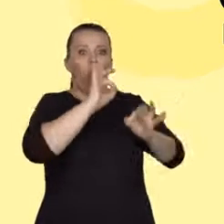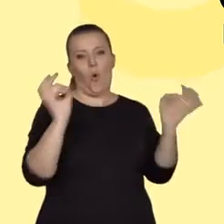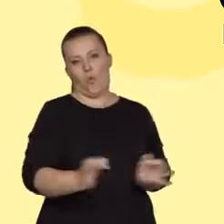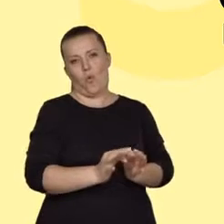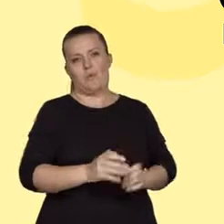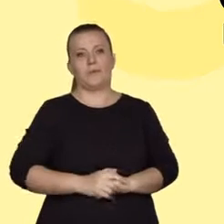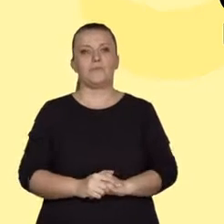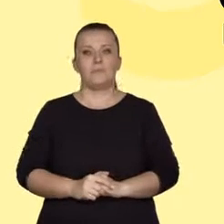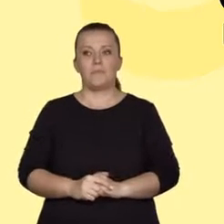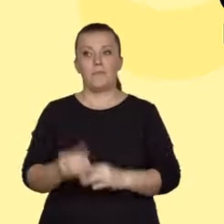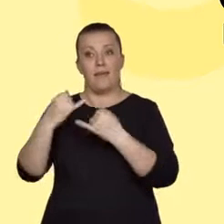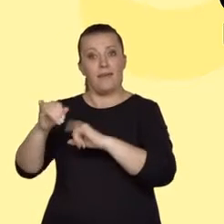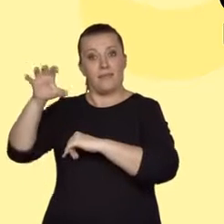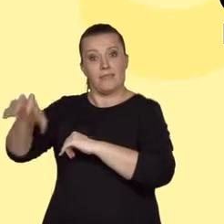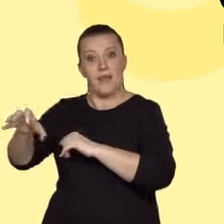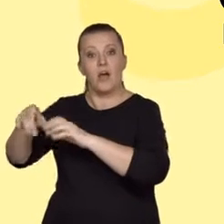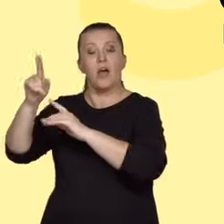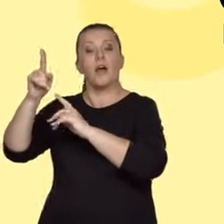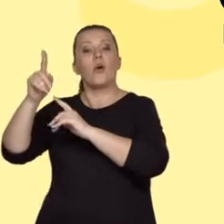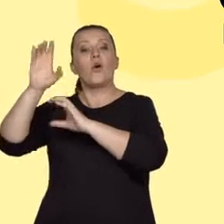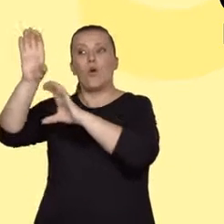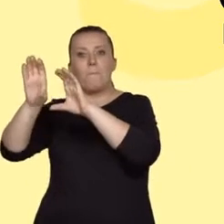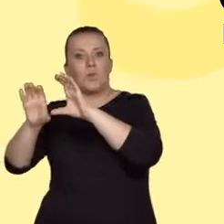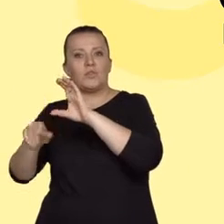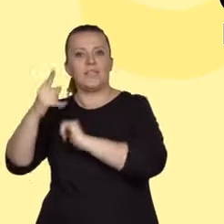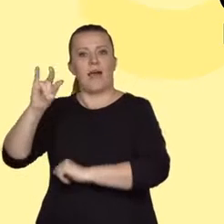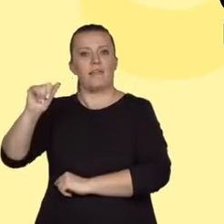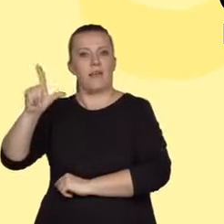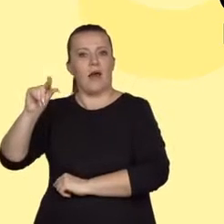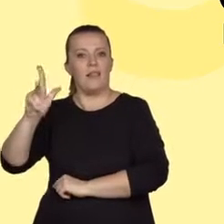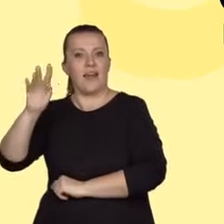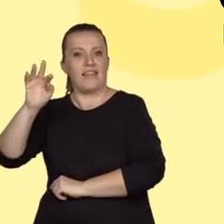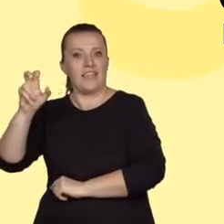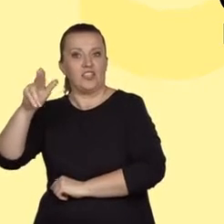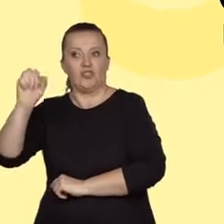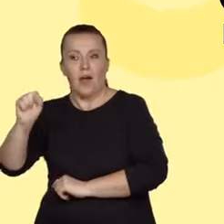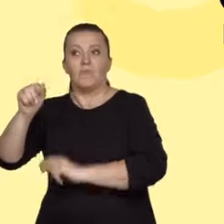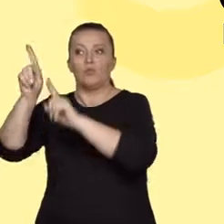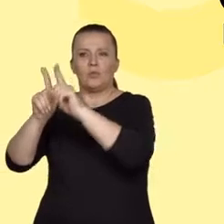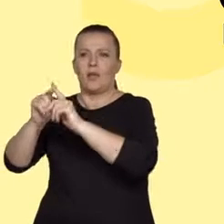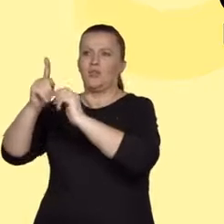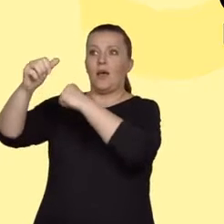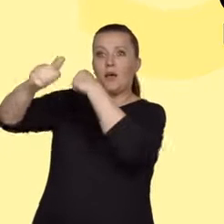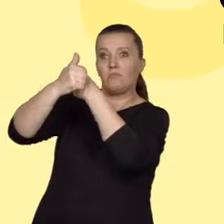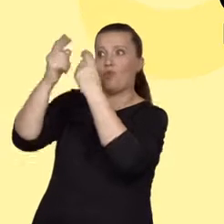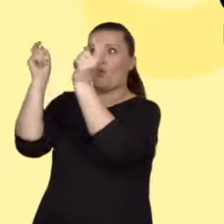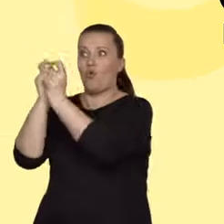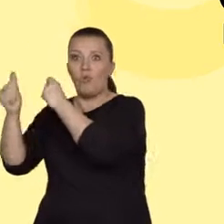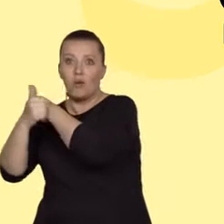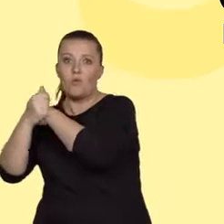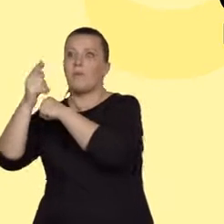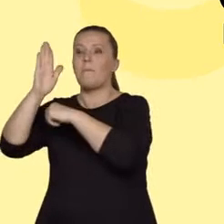Innym rodzajem jest kompozycja dialektyczna, argument, kontrargument i synteza, czyli próba pogodzenia przeciwieństw lub argument